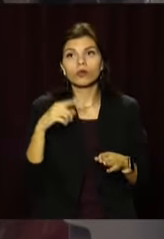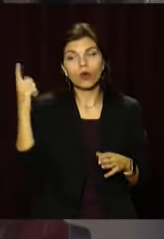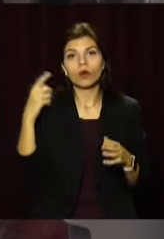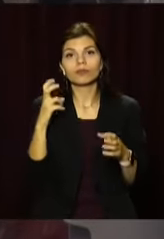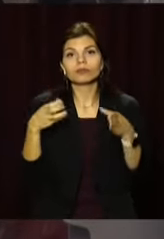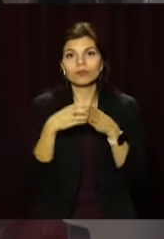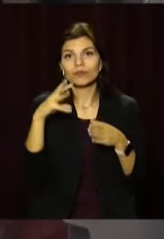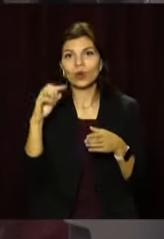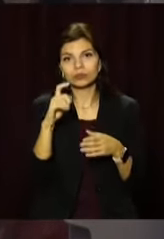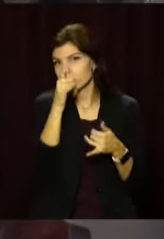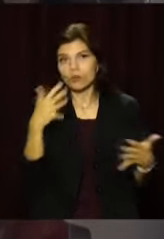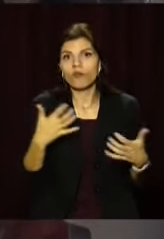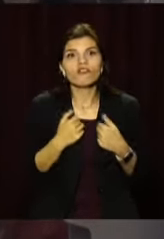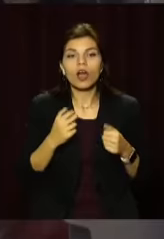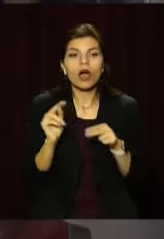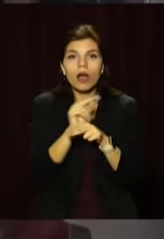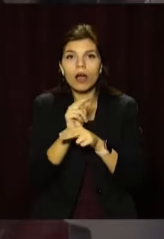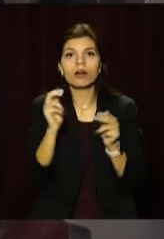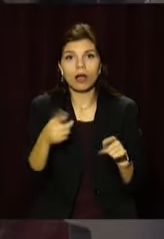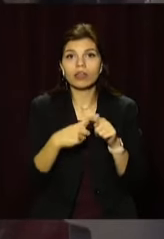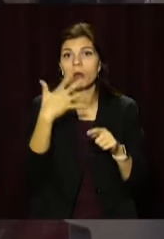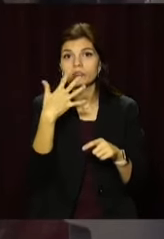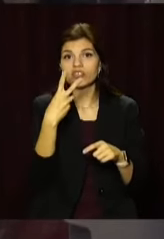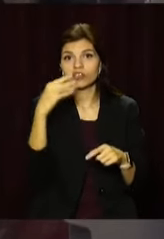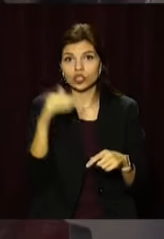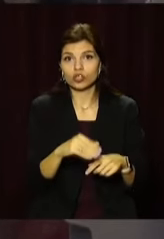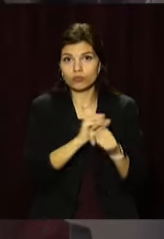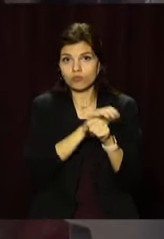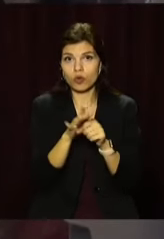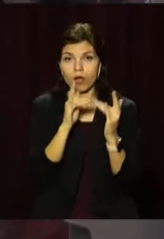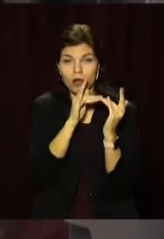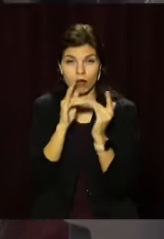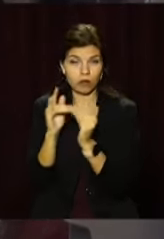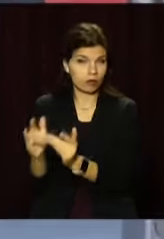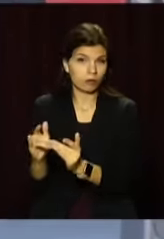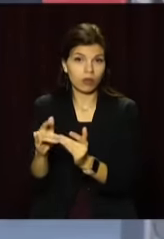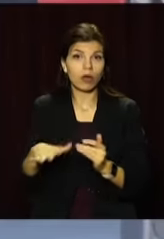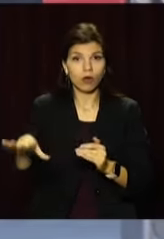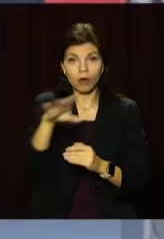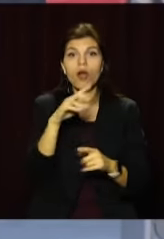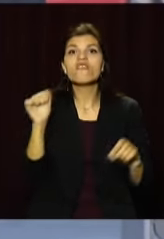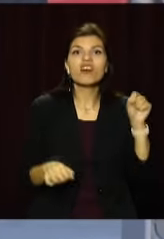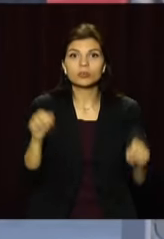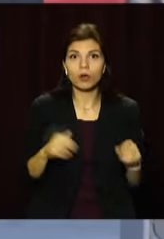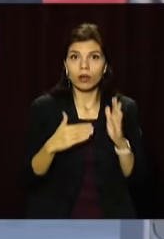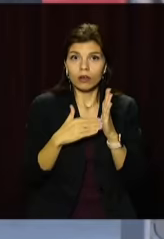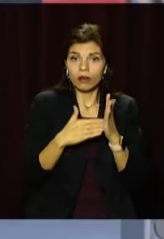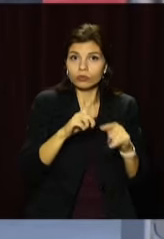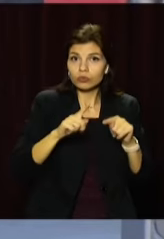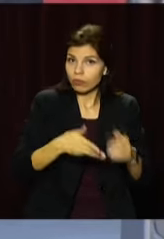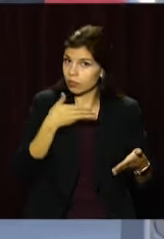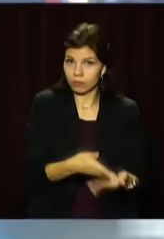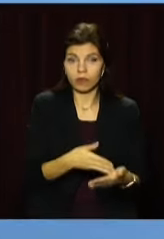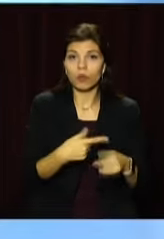здоров'я не витримає. В Україні це 52 тисячі ковідних ліжок. Вже на межі своїх можливостей медики. Тому